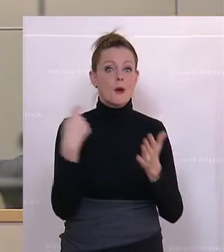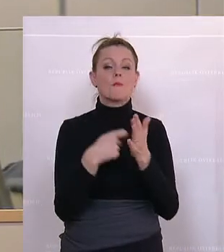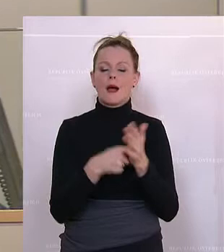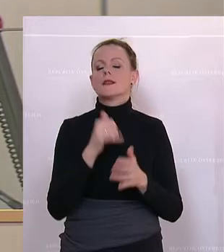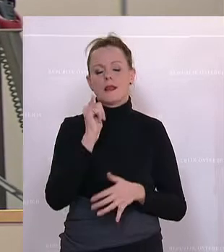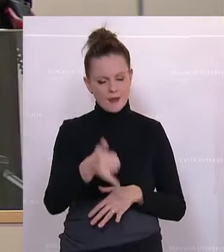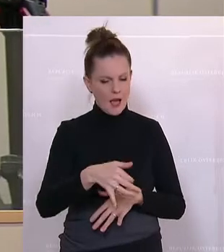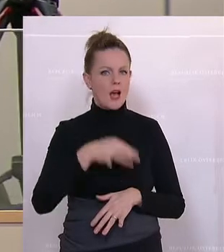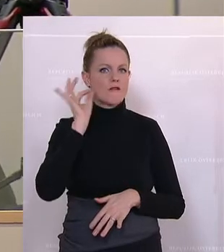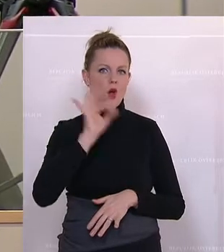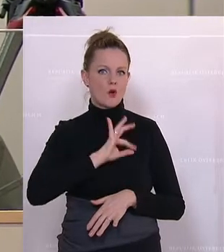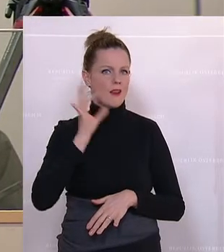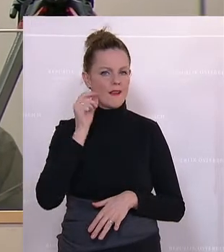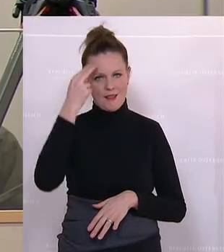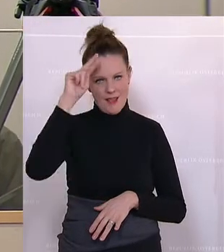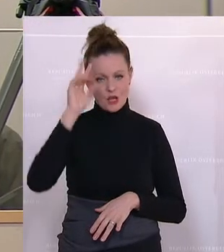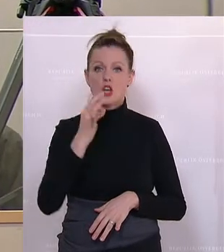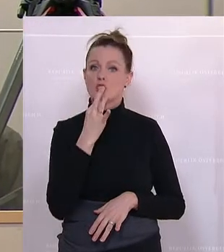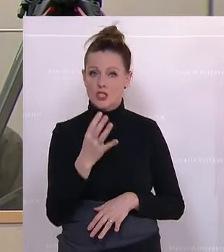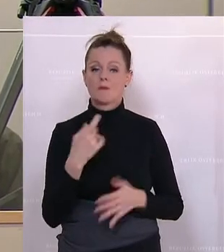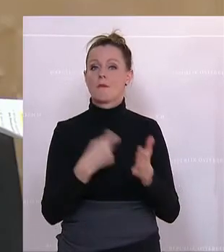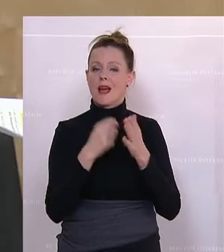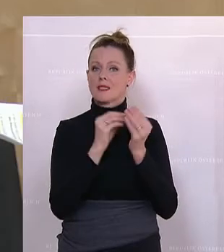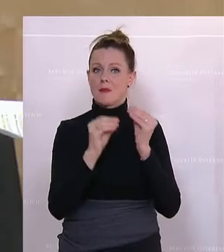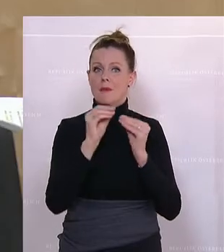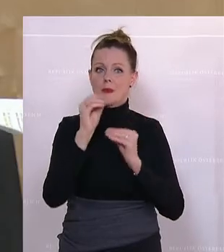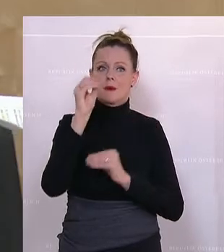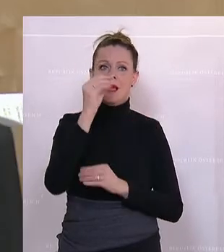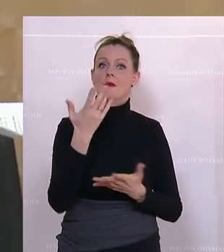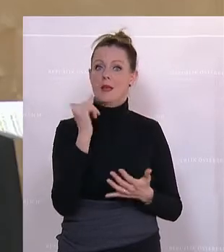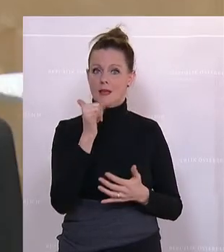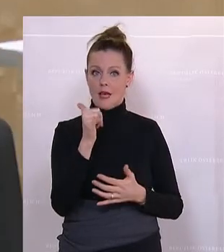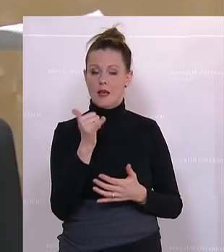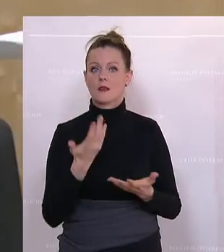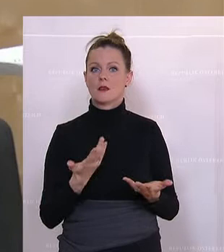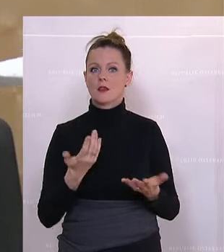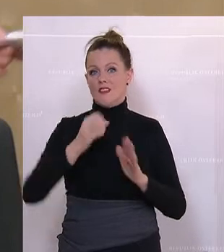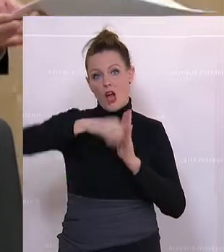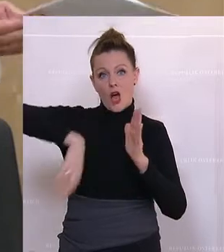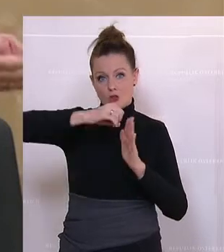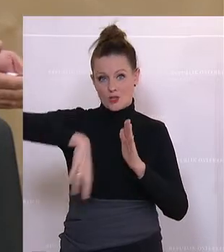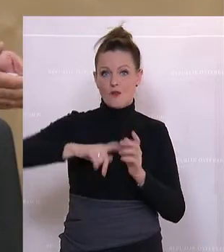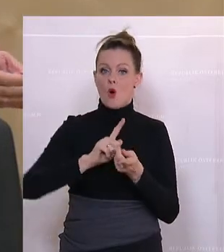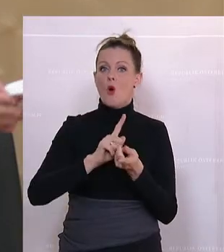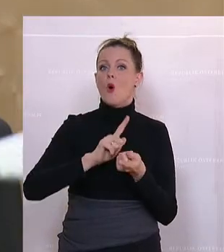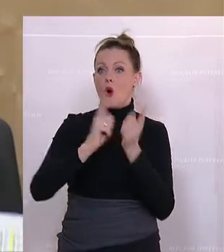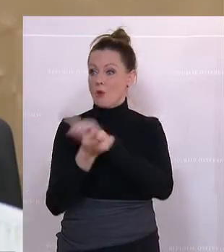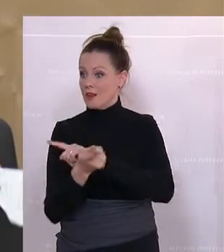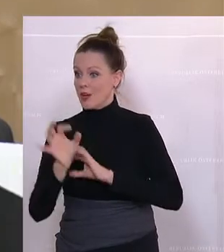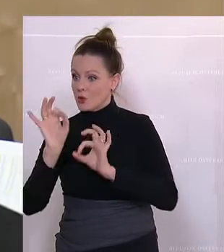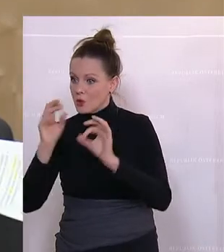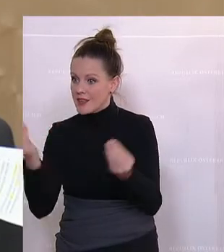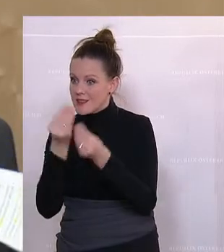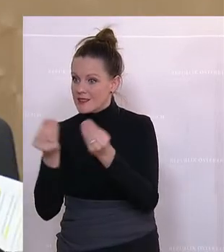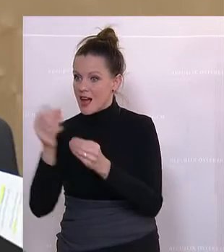ja, Frau Kollegin Herr, da sind wir uns einig, steigen für den Ausstoß. Das Gute umgekehrt wird günstiger, das